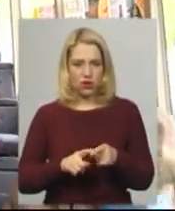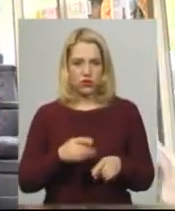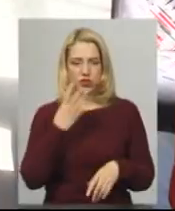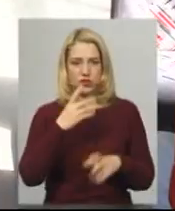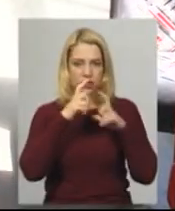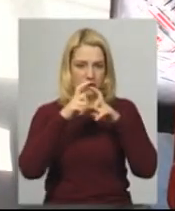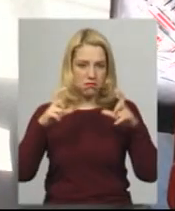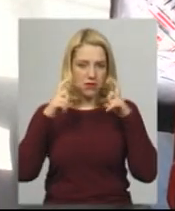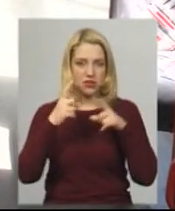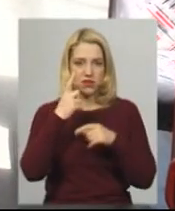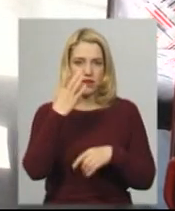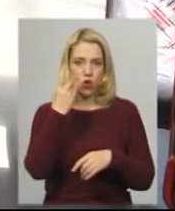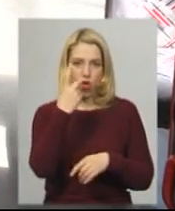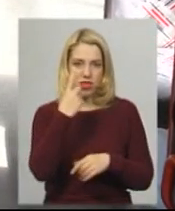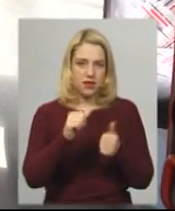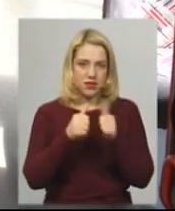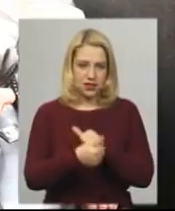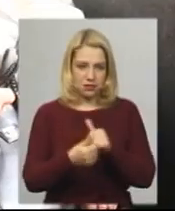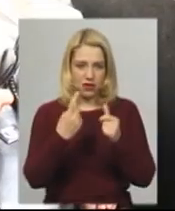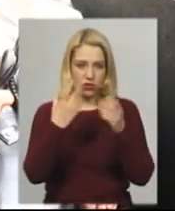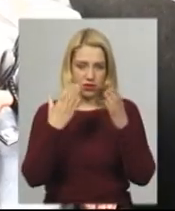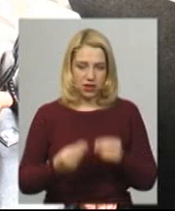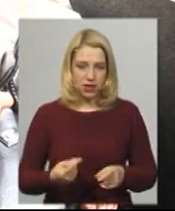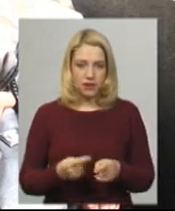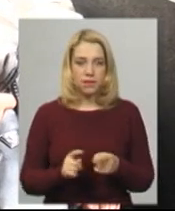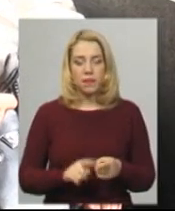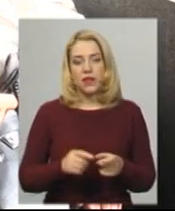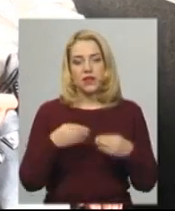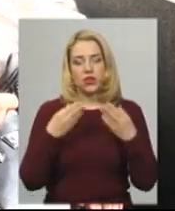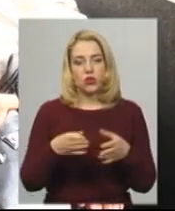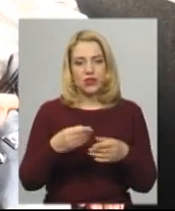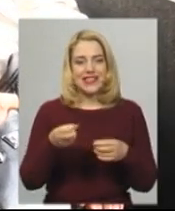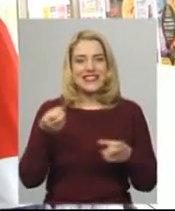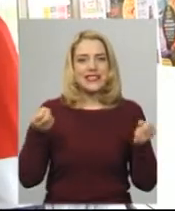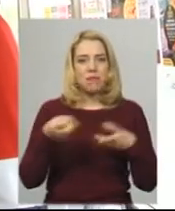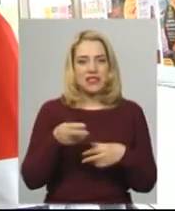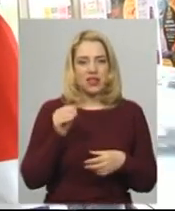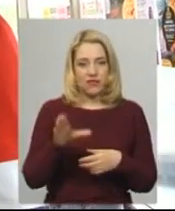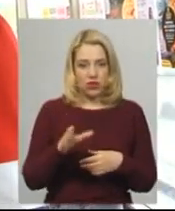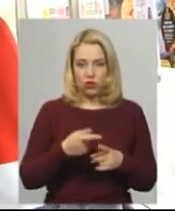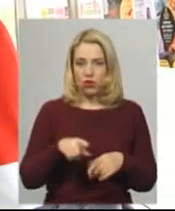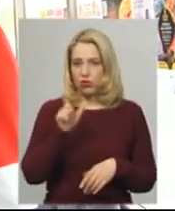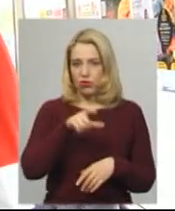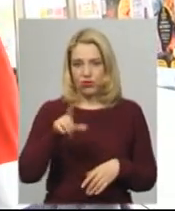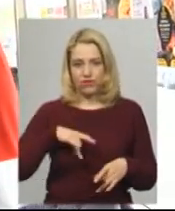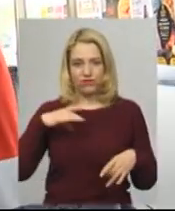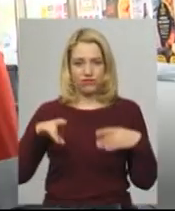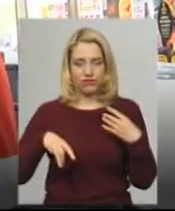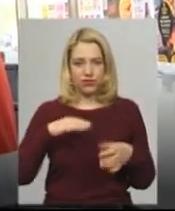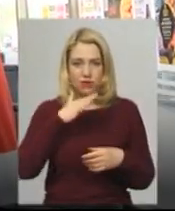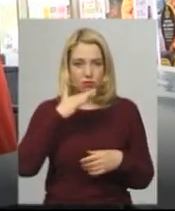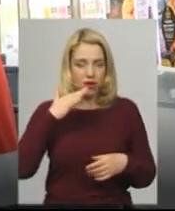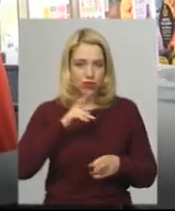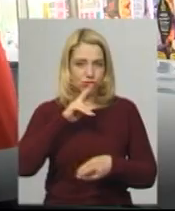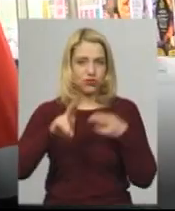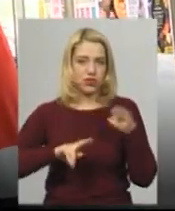чотири маски на день. Володимир Луков додає, пускають в транспорт лише за спецквитком. Каже, не усі пасажири ставляться з розумінням. Багато людей просто